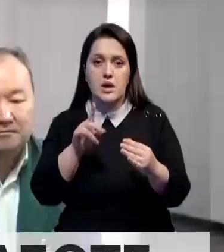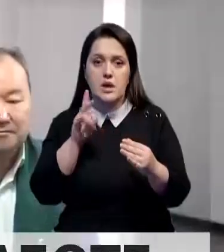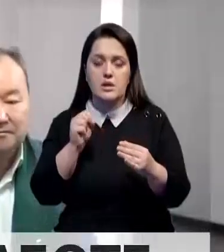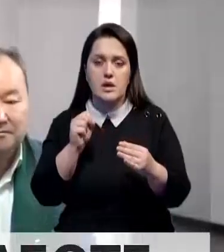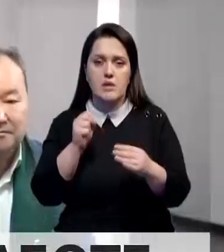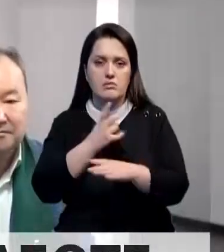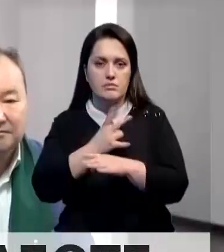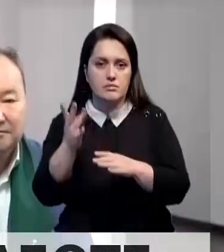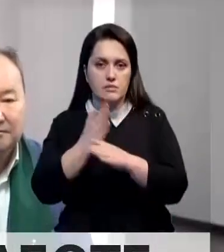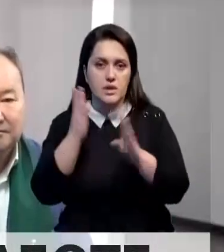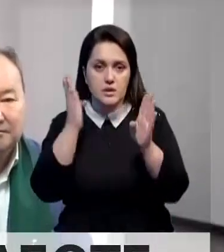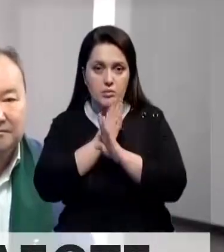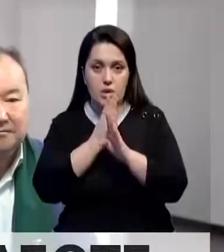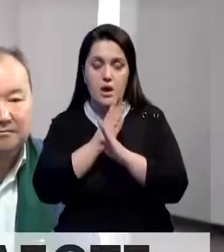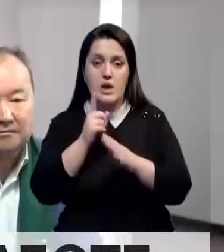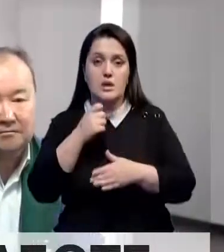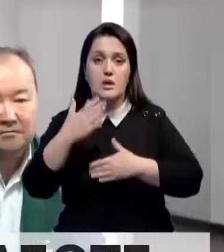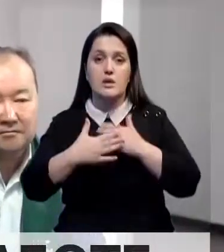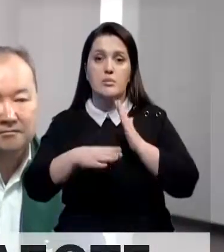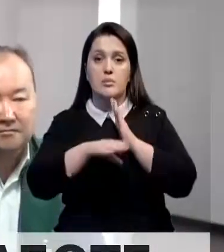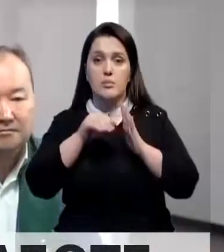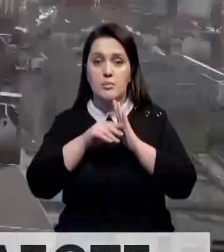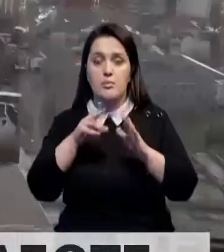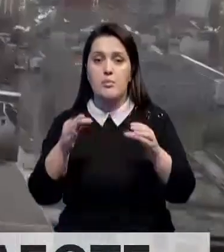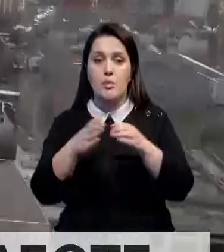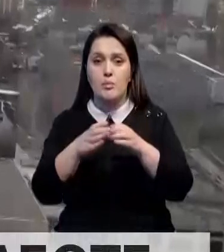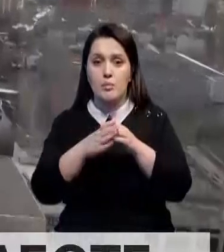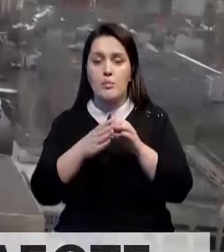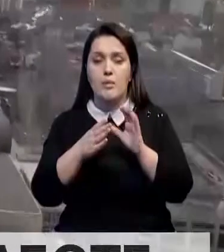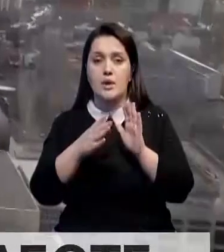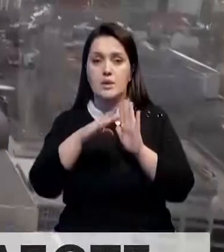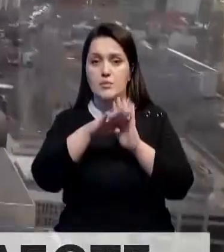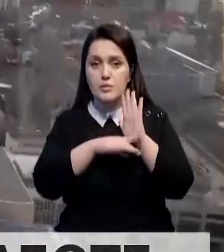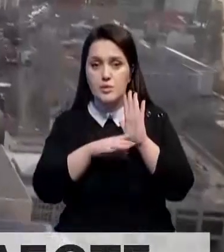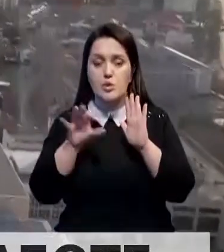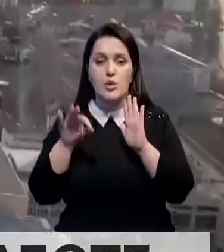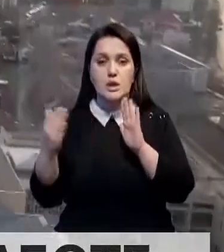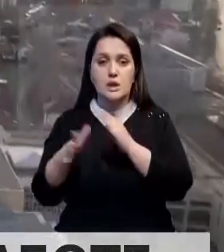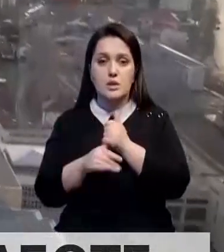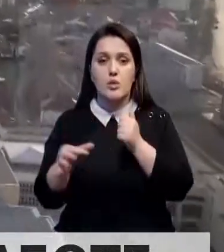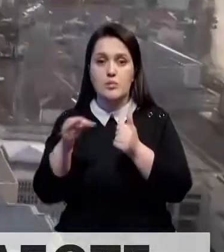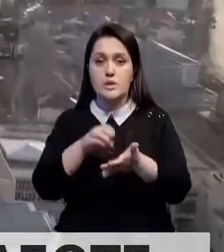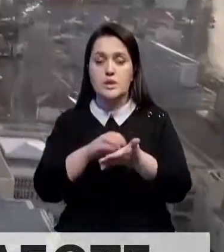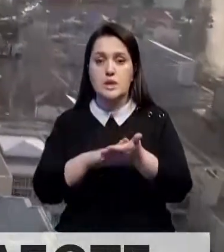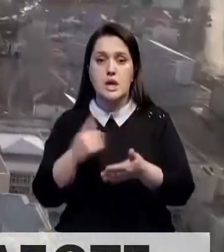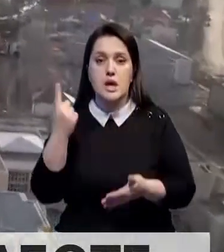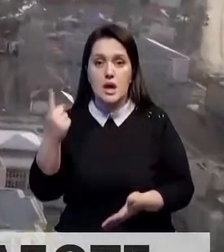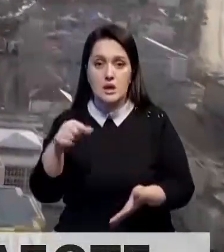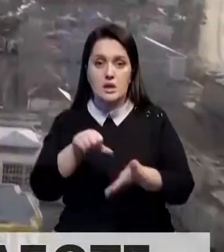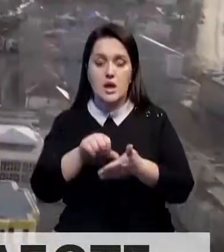возросшие нагрузки на окружающую среду. Отмечены на предстоящие выборы по партийному списку от Ватарауской области